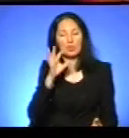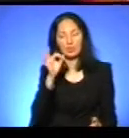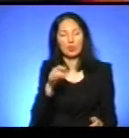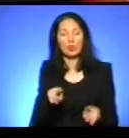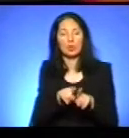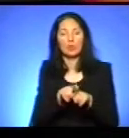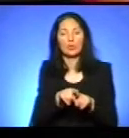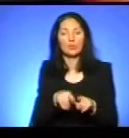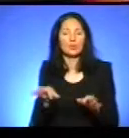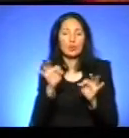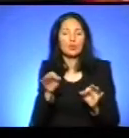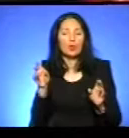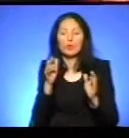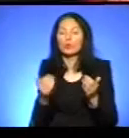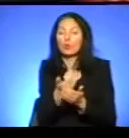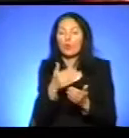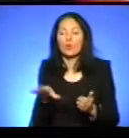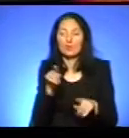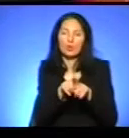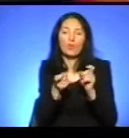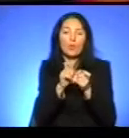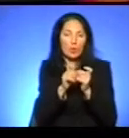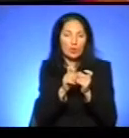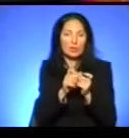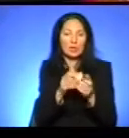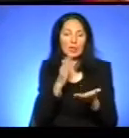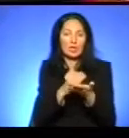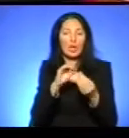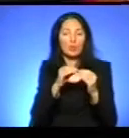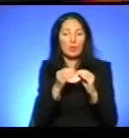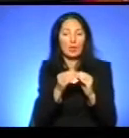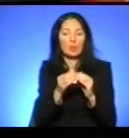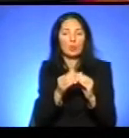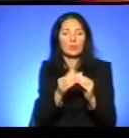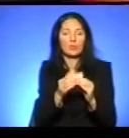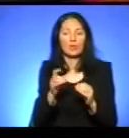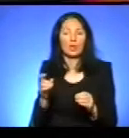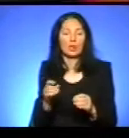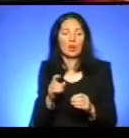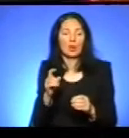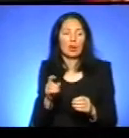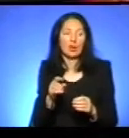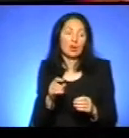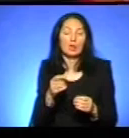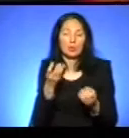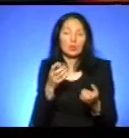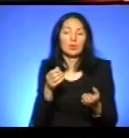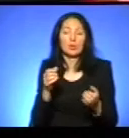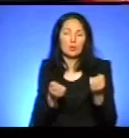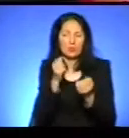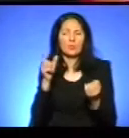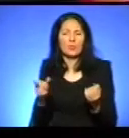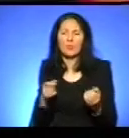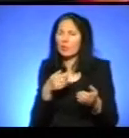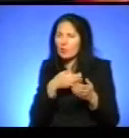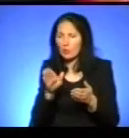нічого нового, всі так само борються з тим, так само є проблеми, власне, які полягають у відмові водія чи перевізника брати учасника